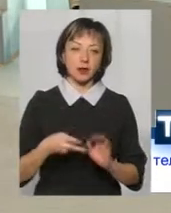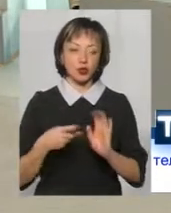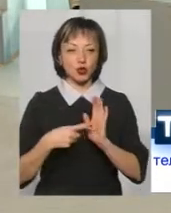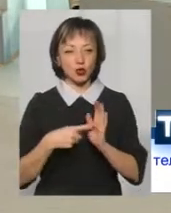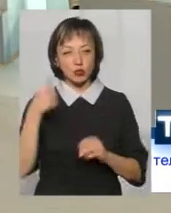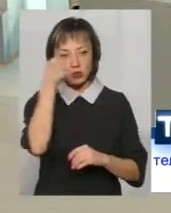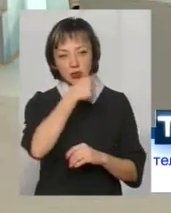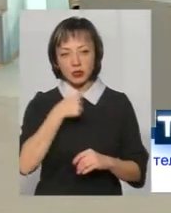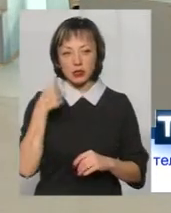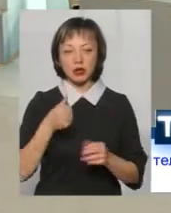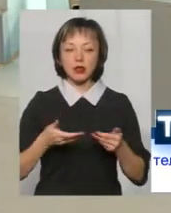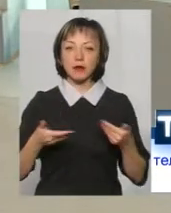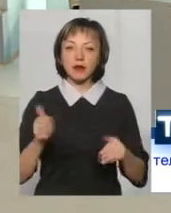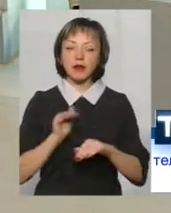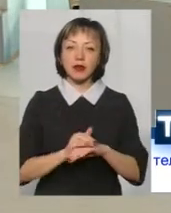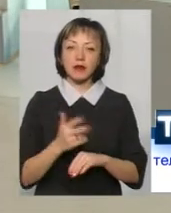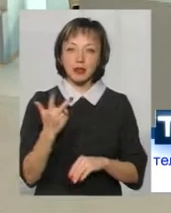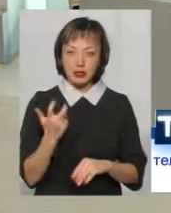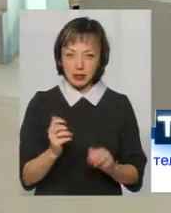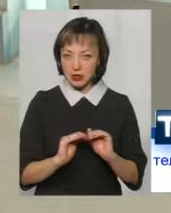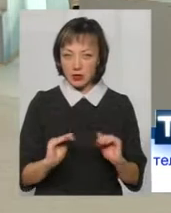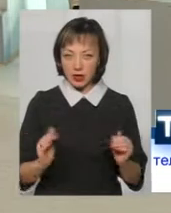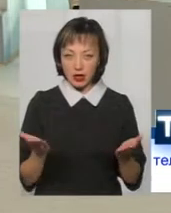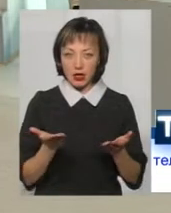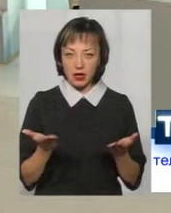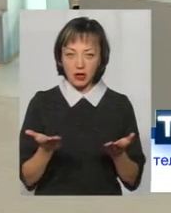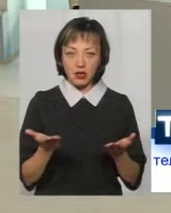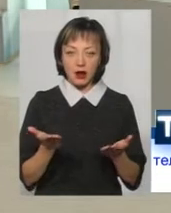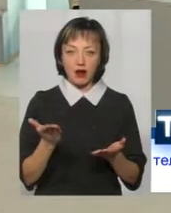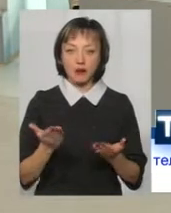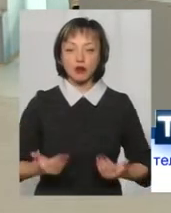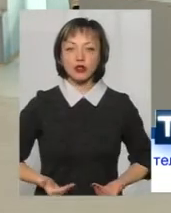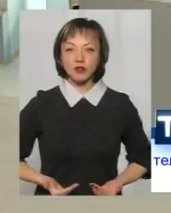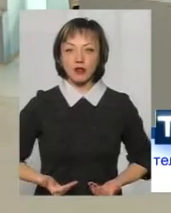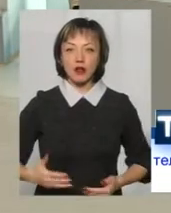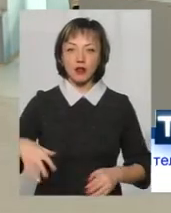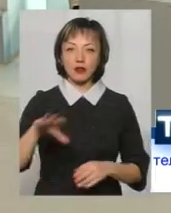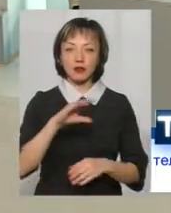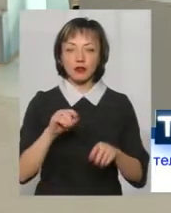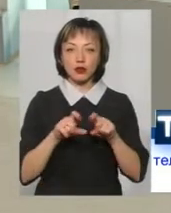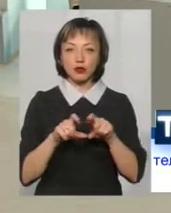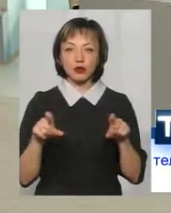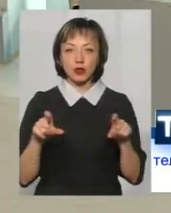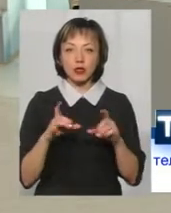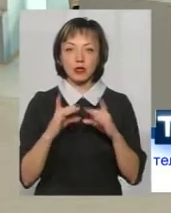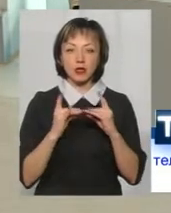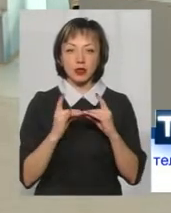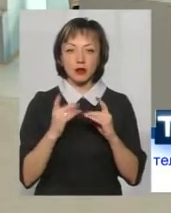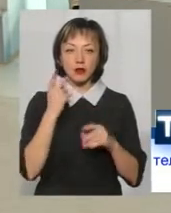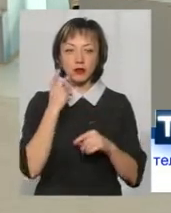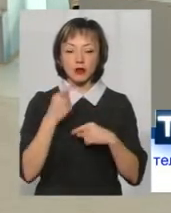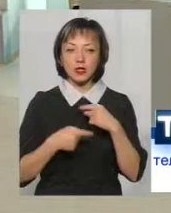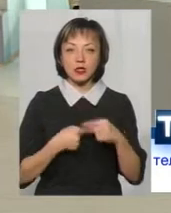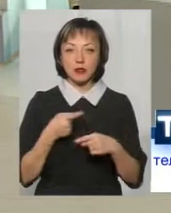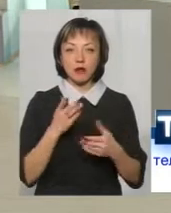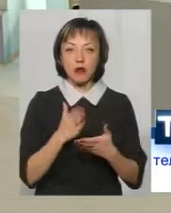ми виявили майже 300 дітей, які проживали у всіх школах-інтернатах постійно,